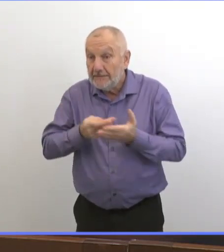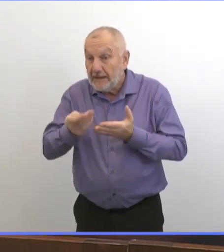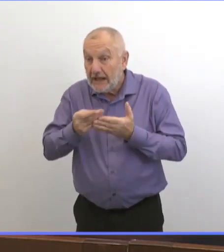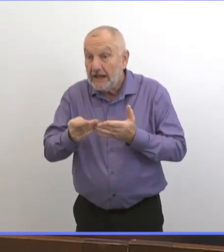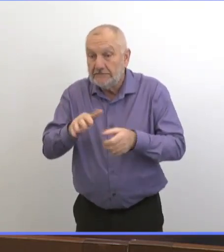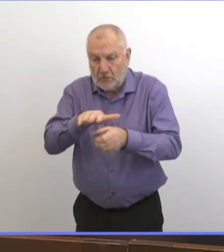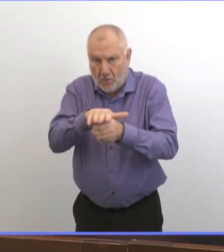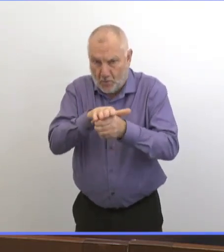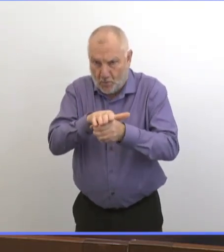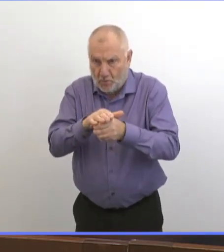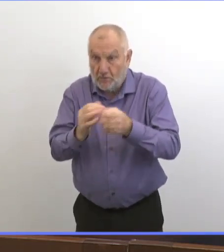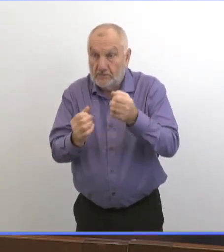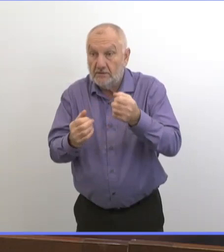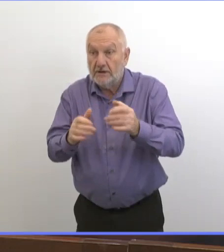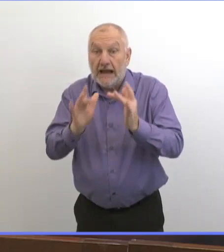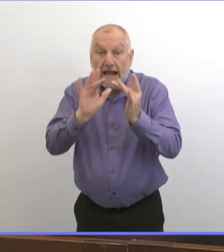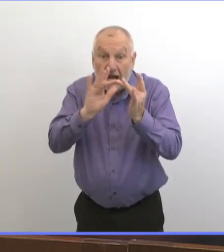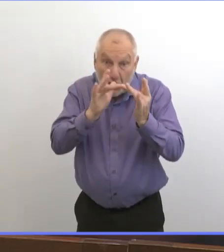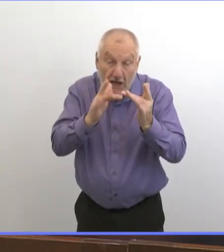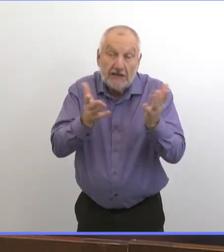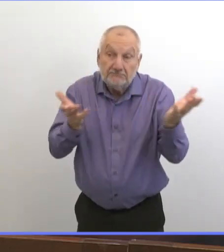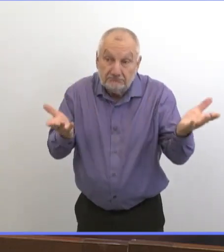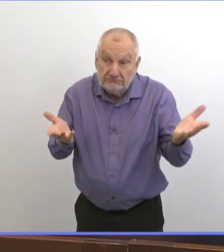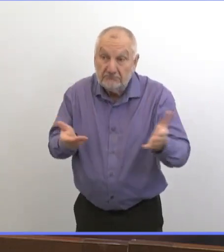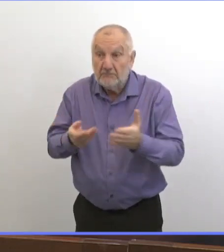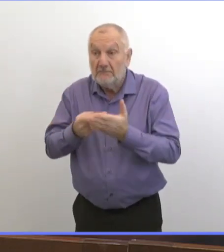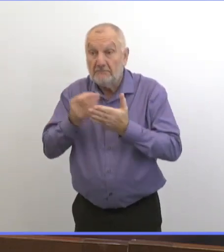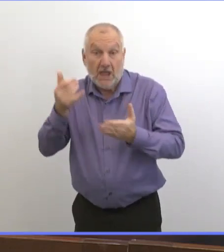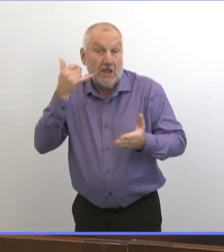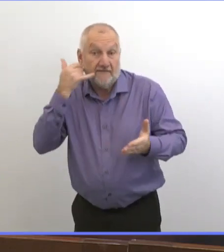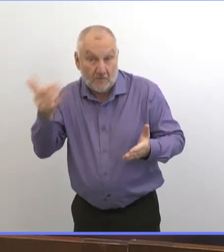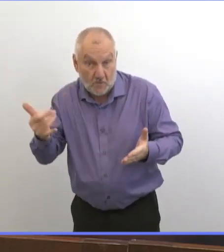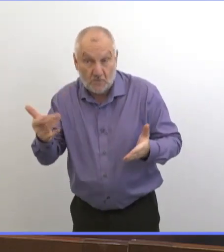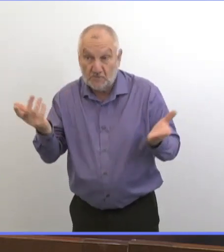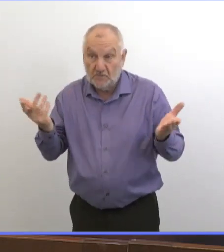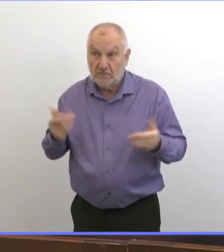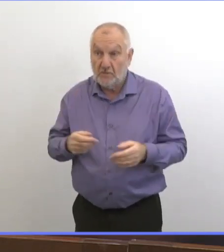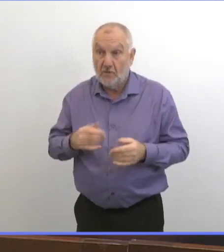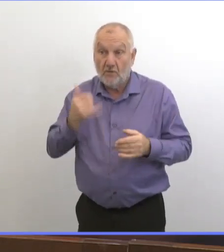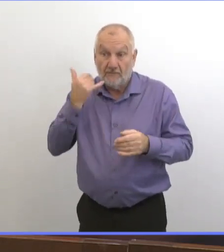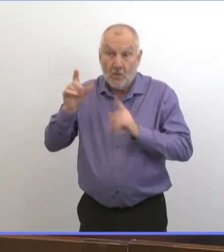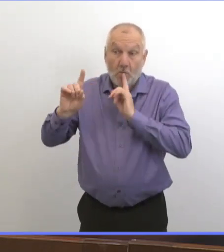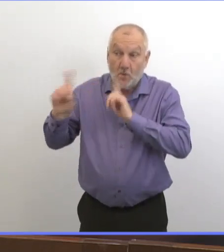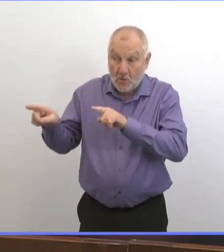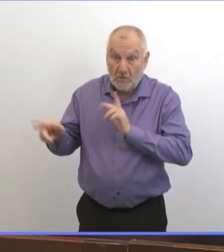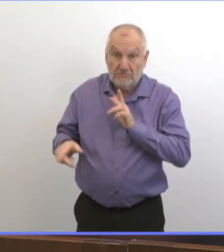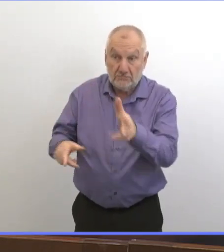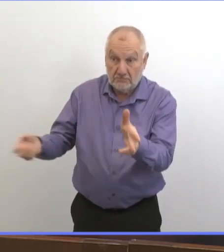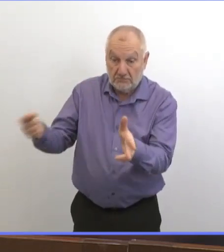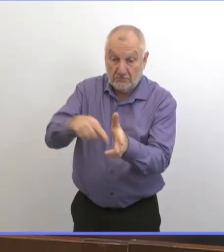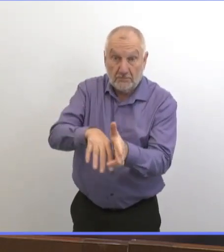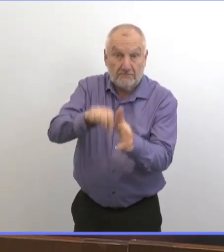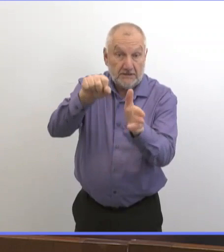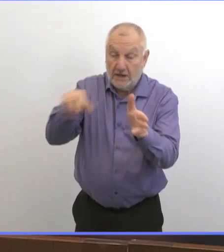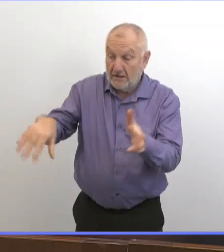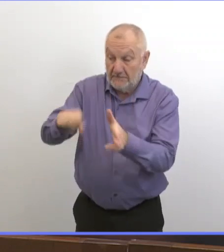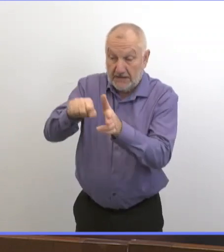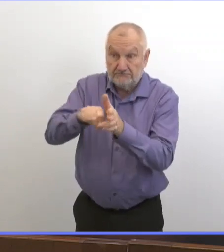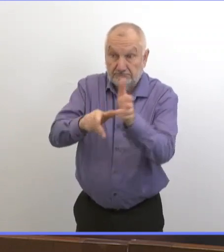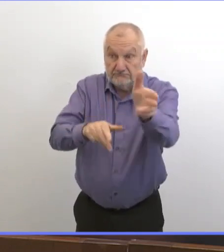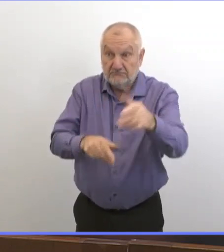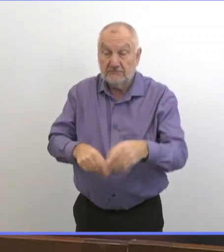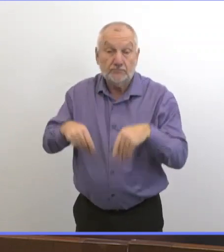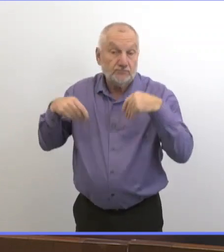local, à acheter en ligne, utiliser votre téléphone, utiliser les services de ramassage devant la porte des magasins. Appelez les